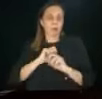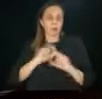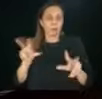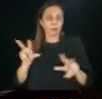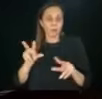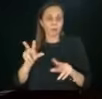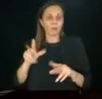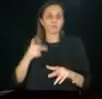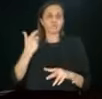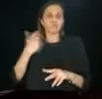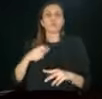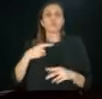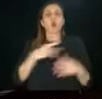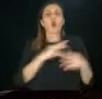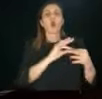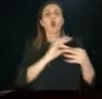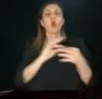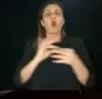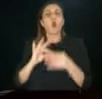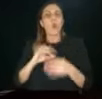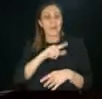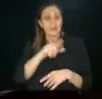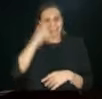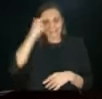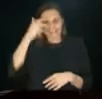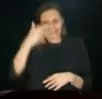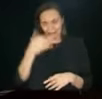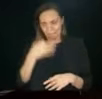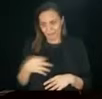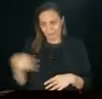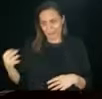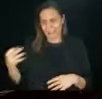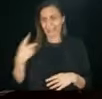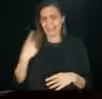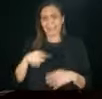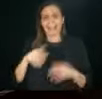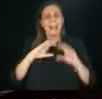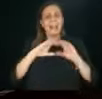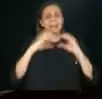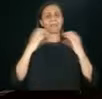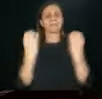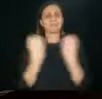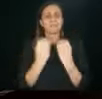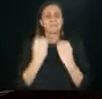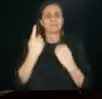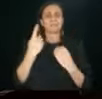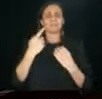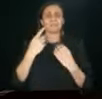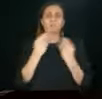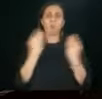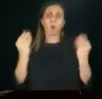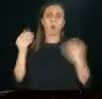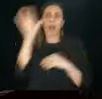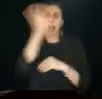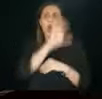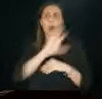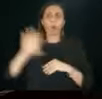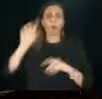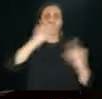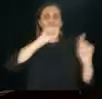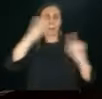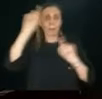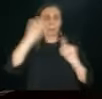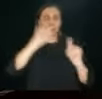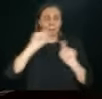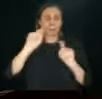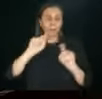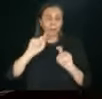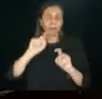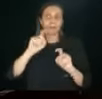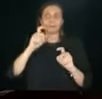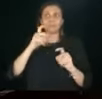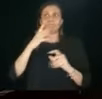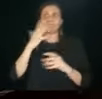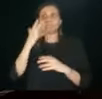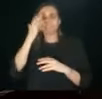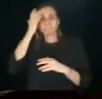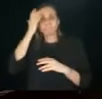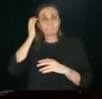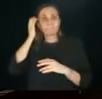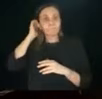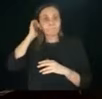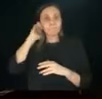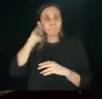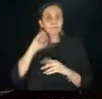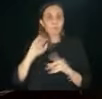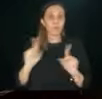colleghi più ferrati di me in quelle che sono le dinamiche immobiliari del calcio sanno benissimo che molti stadi in Europa, ormai non dico che è lo